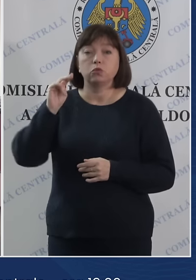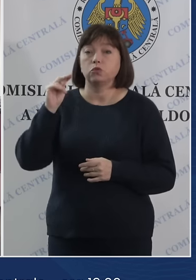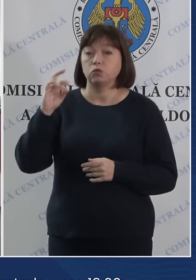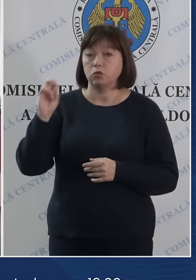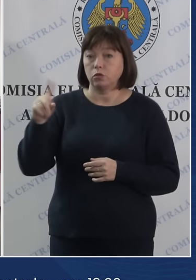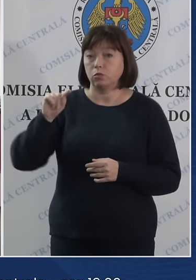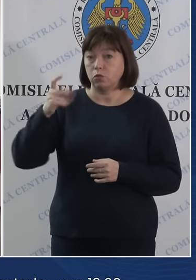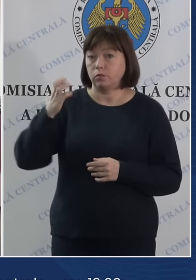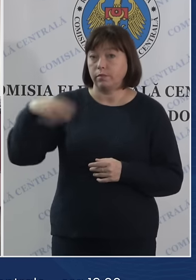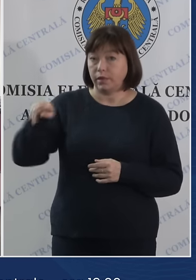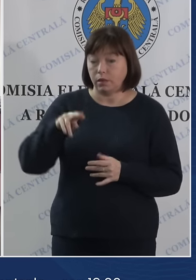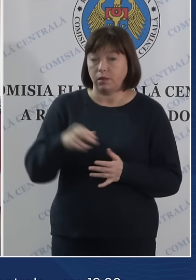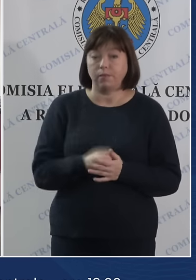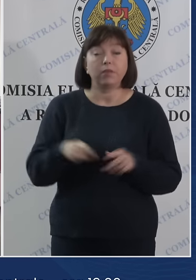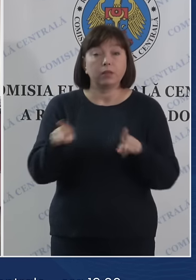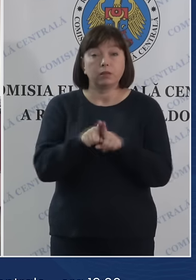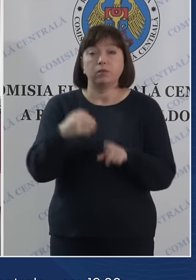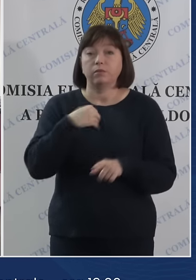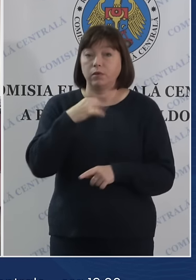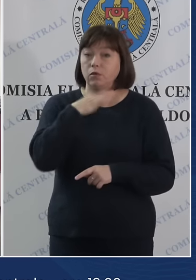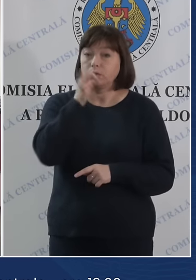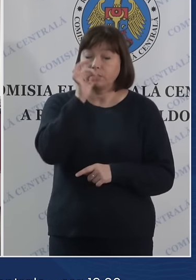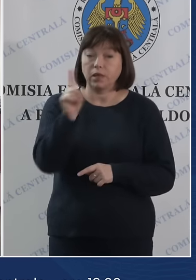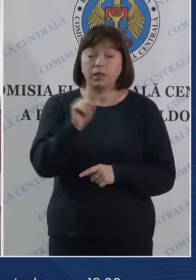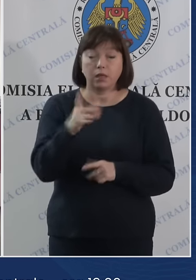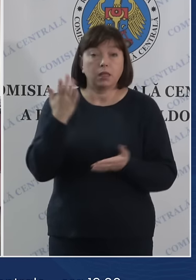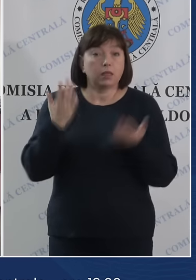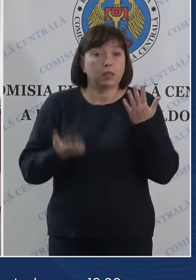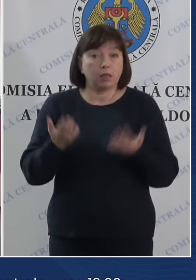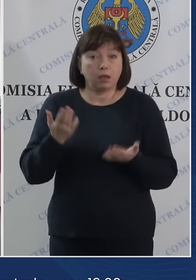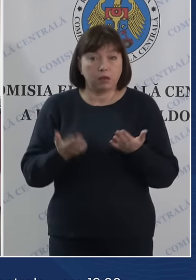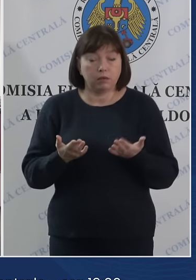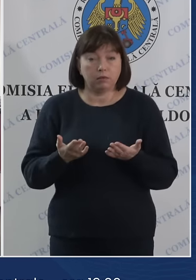De asemenea, vreau să menționez că, în cazul în care,